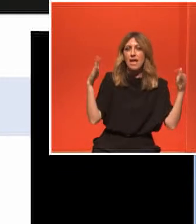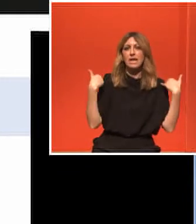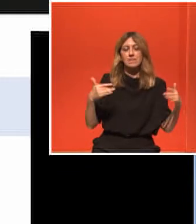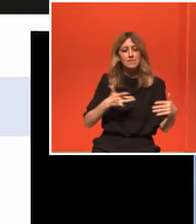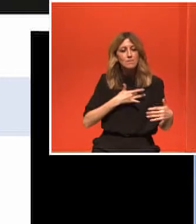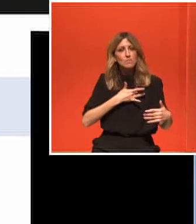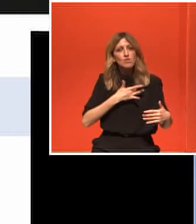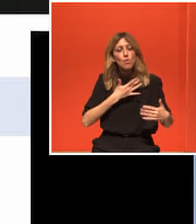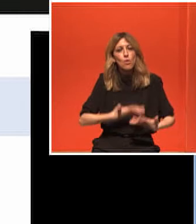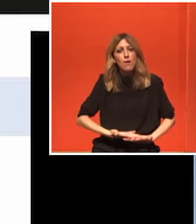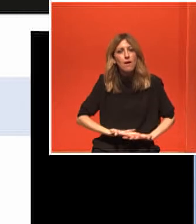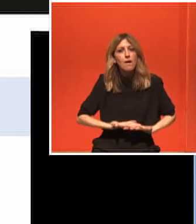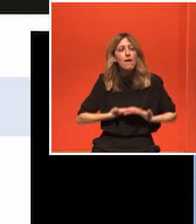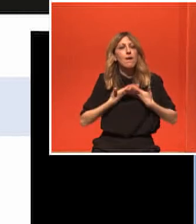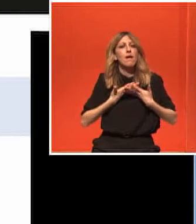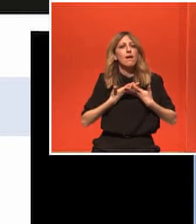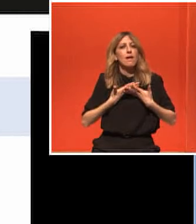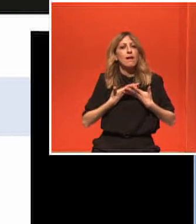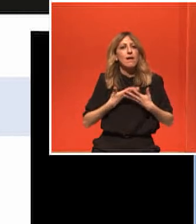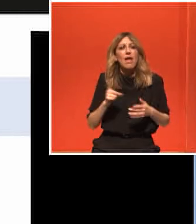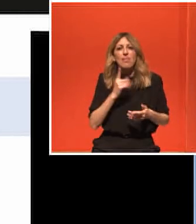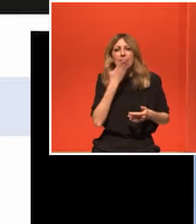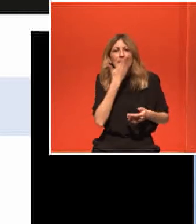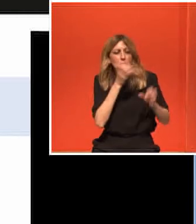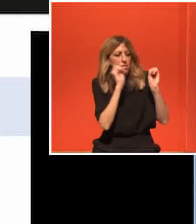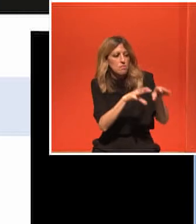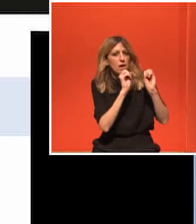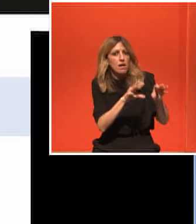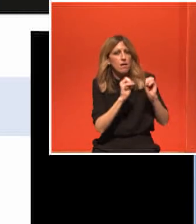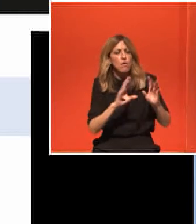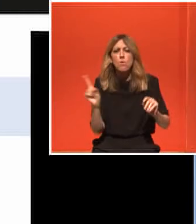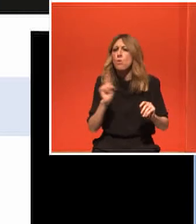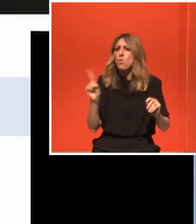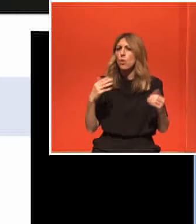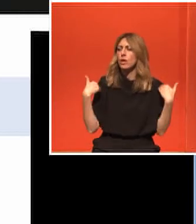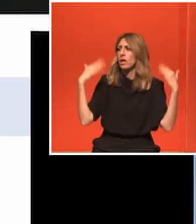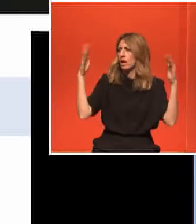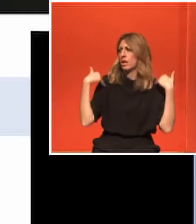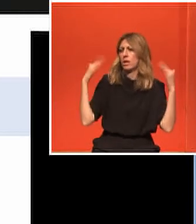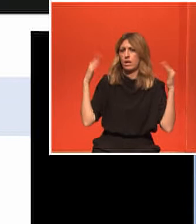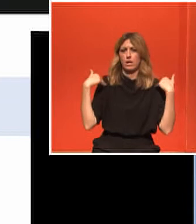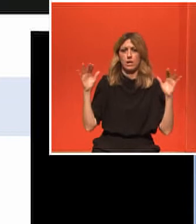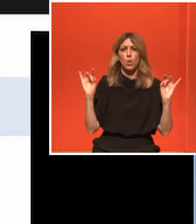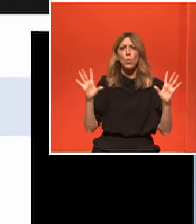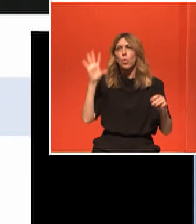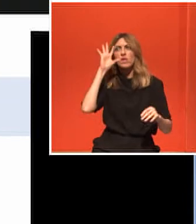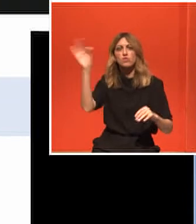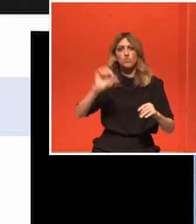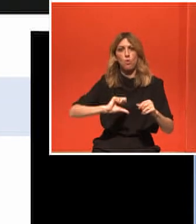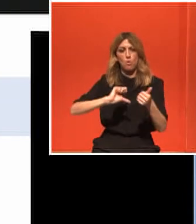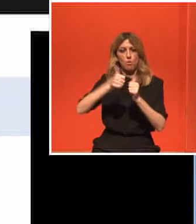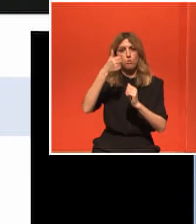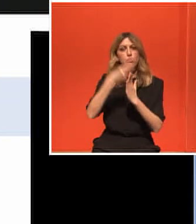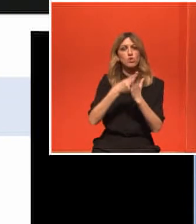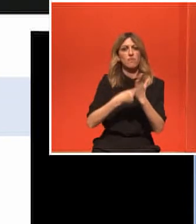κάνουμε αθλητές, κάνουμε φυσική δραστηριότητα. Δεν κάνουμε άσκηση πρωταθλητισμού. Δεν είναι πρωτόκολλα